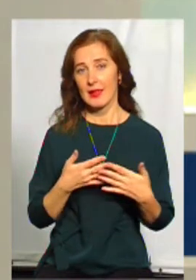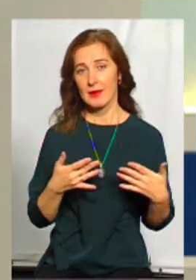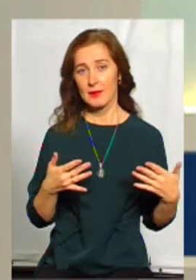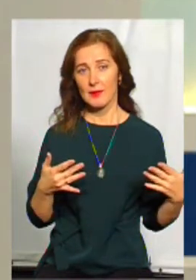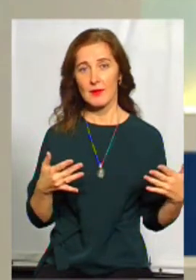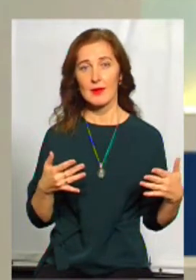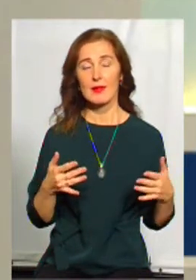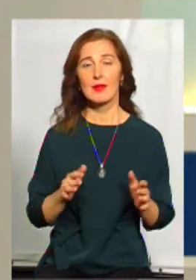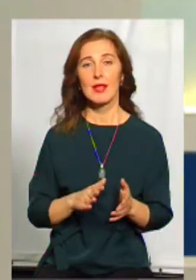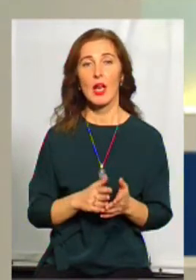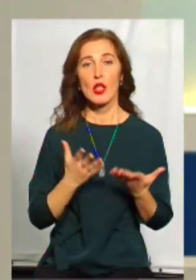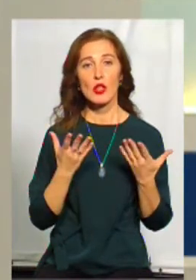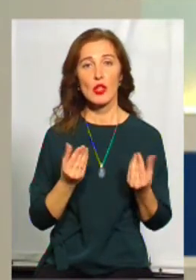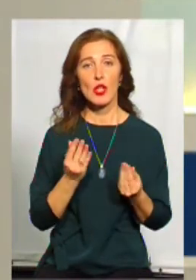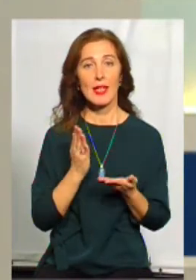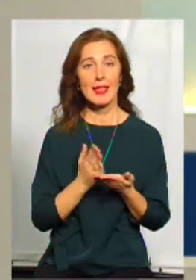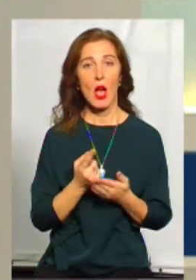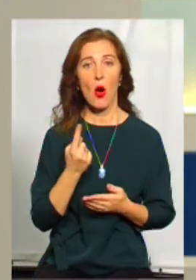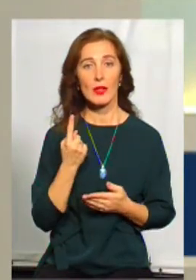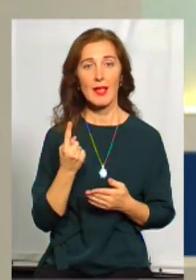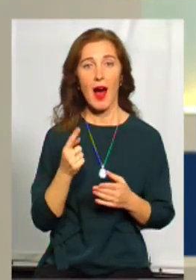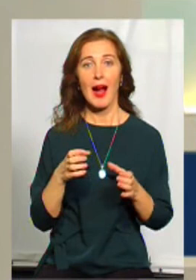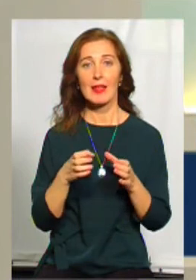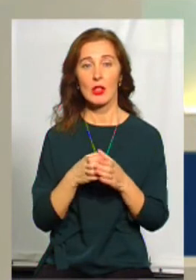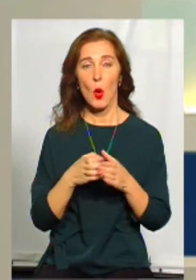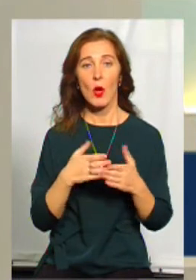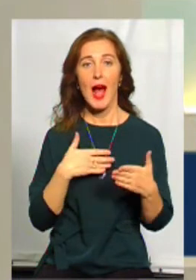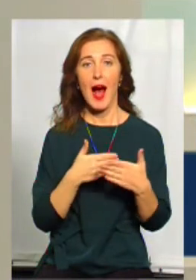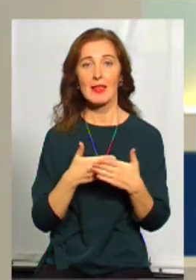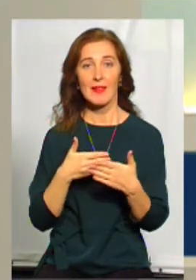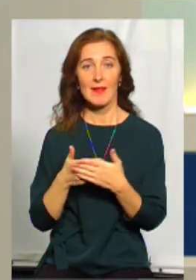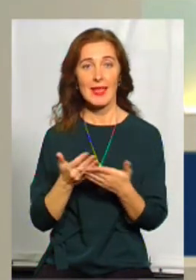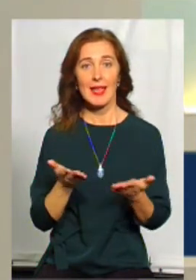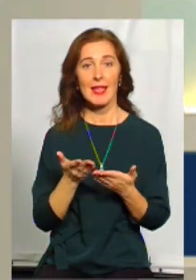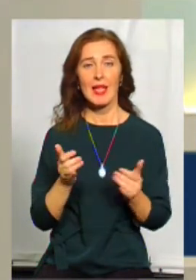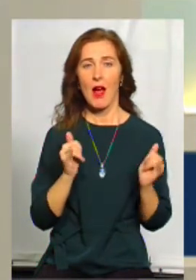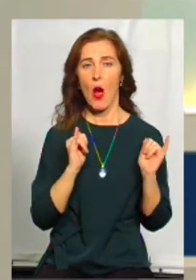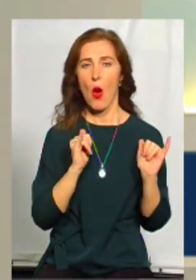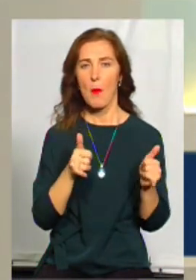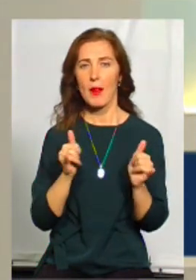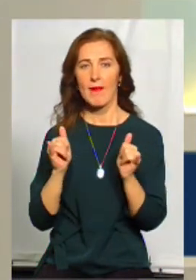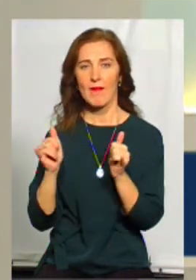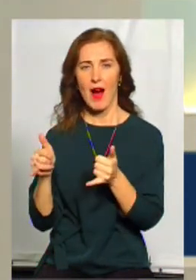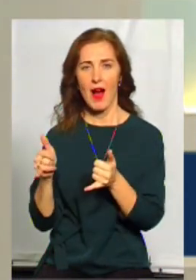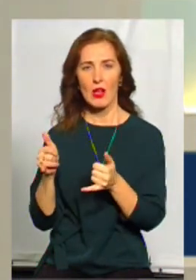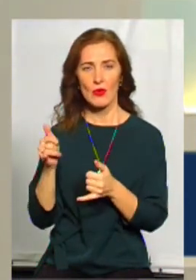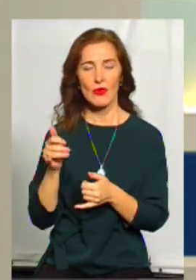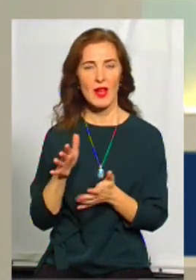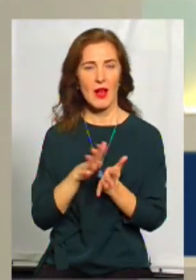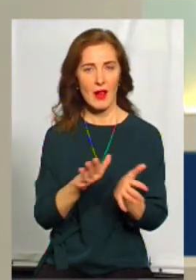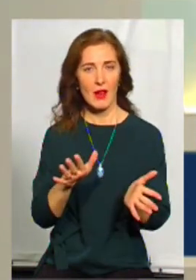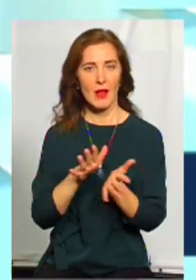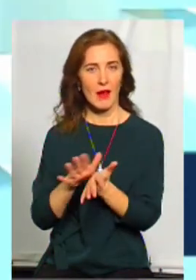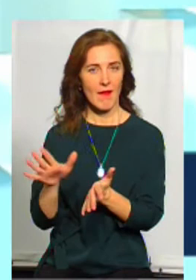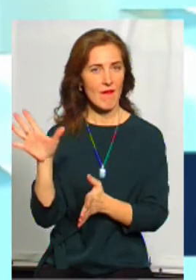за безпеку руху. Ще є одна категорія активістів, які обливають чорнилом,